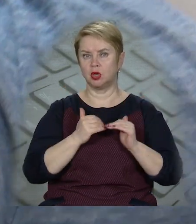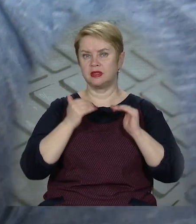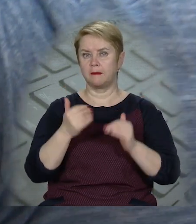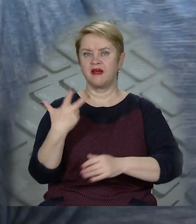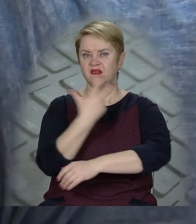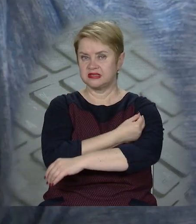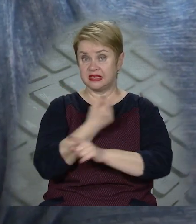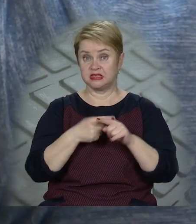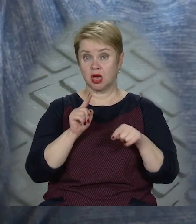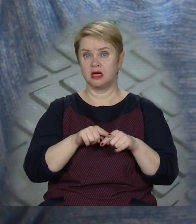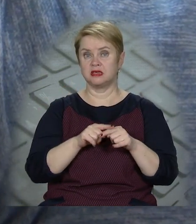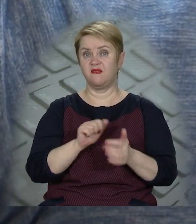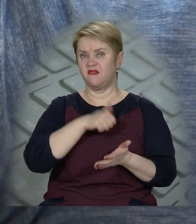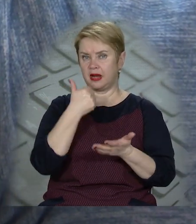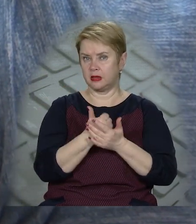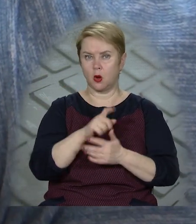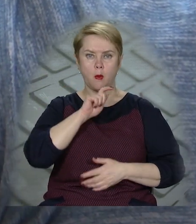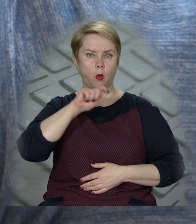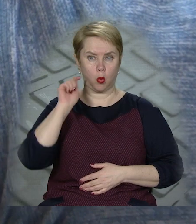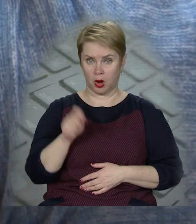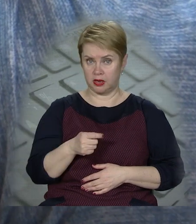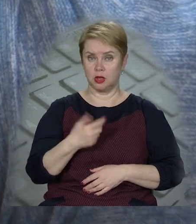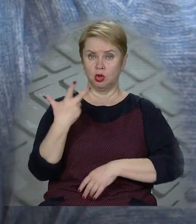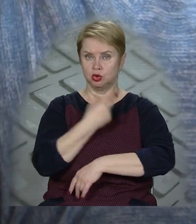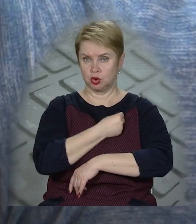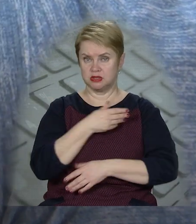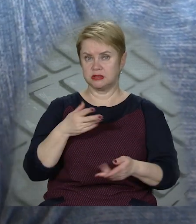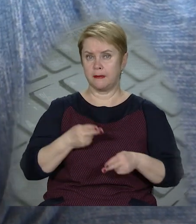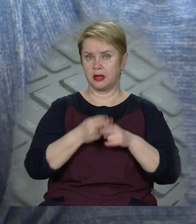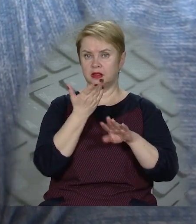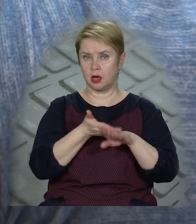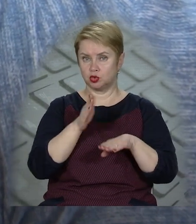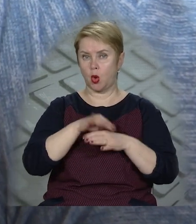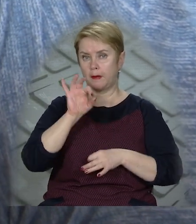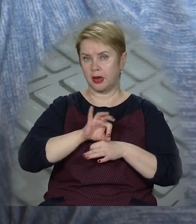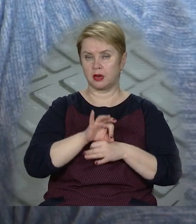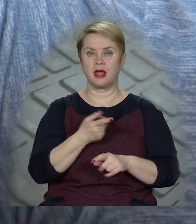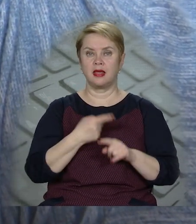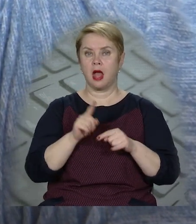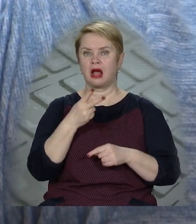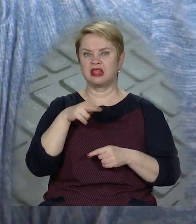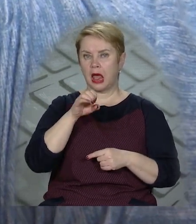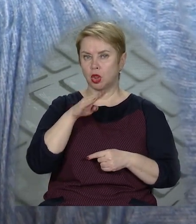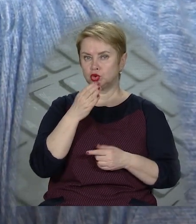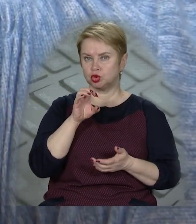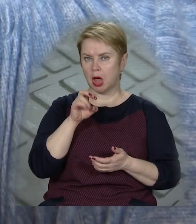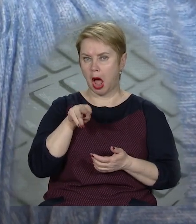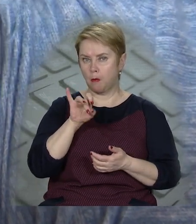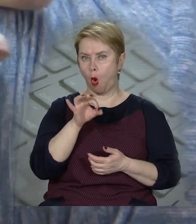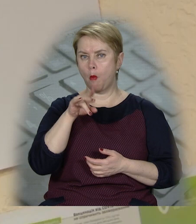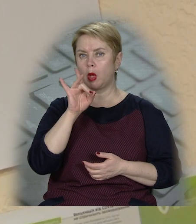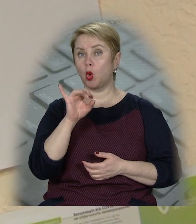темпи вакцинації. Зараз вийшла в лідери по Україні. Щеплення запобігає тяжкому перебігу хвороби як дельта штаму, так і